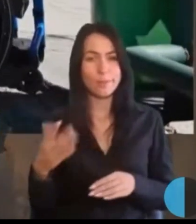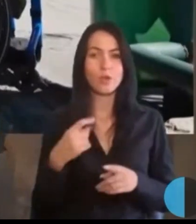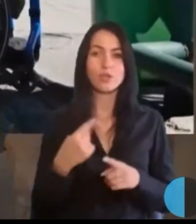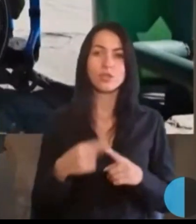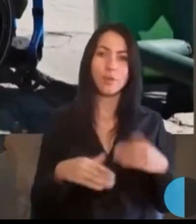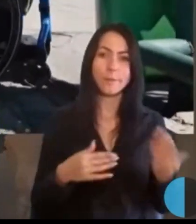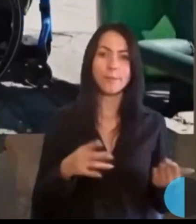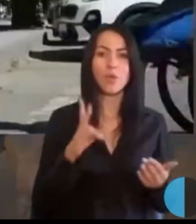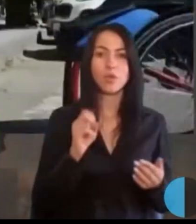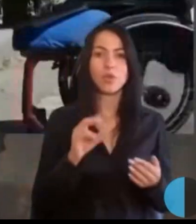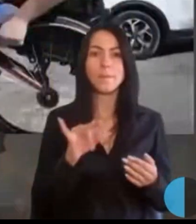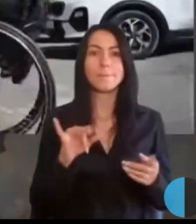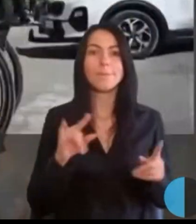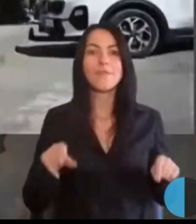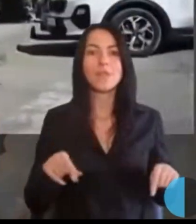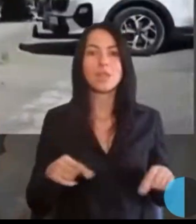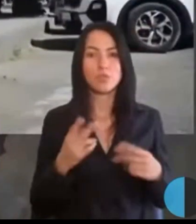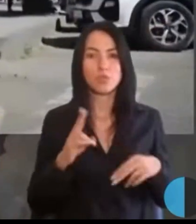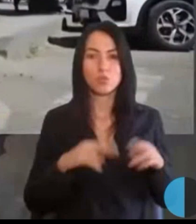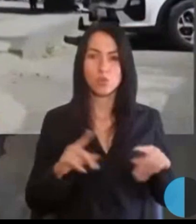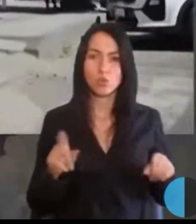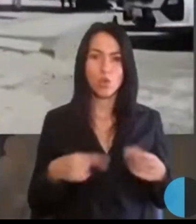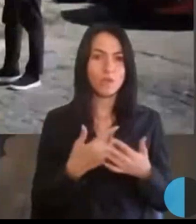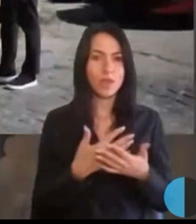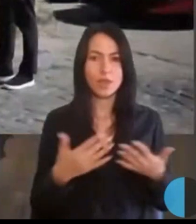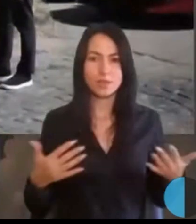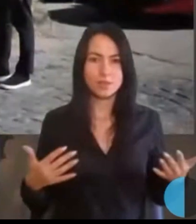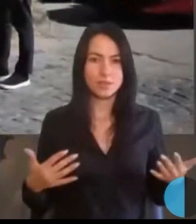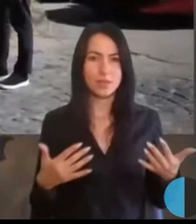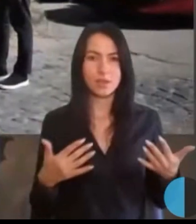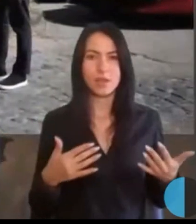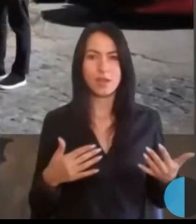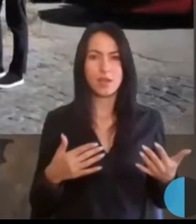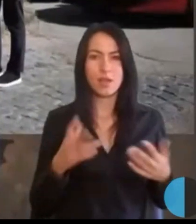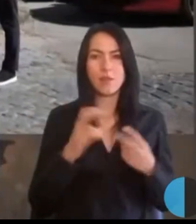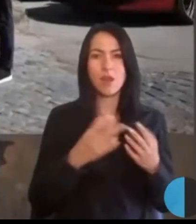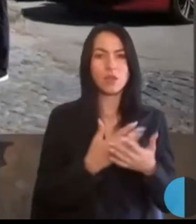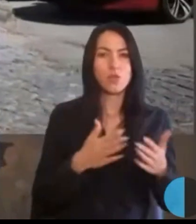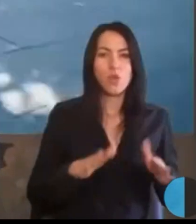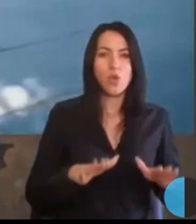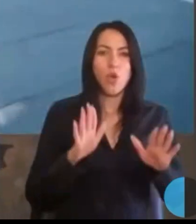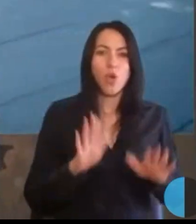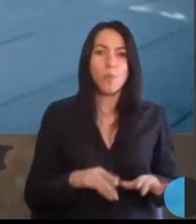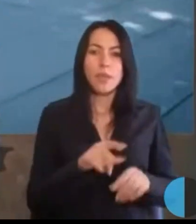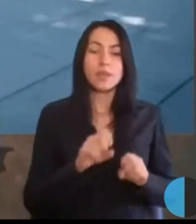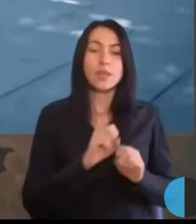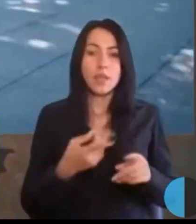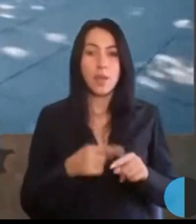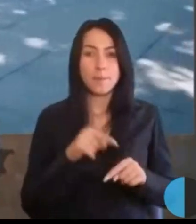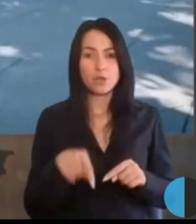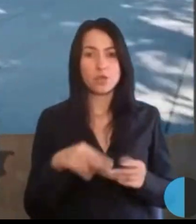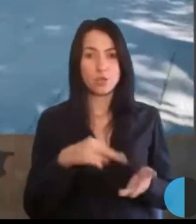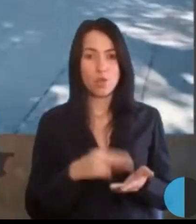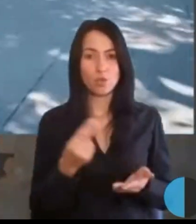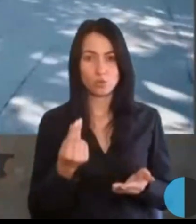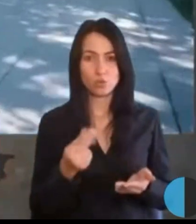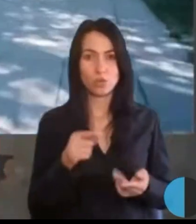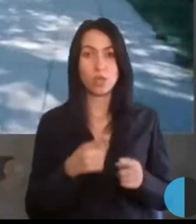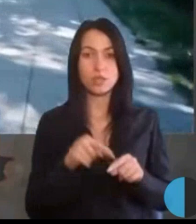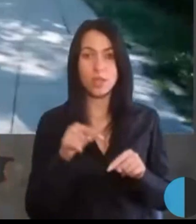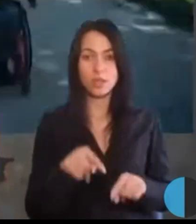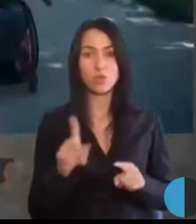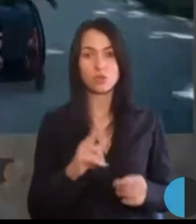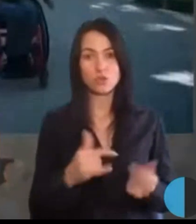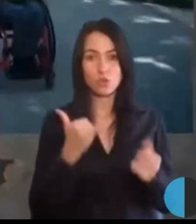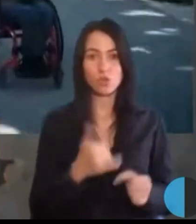відбудові різних інфраструктурних об'єктів, так само це коштує грошей і це те, що сьогодні роблять